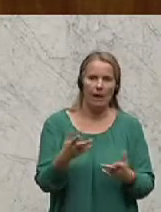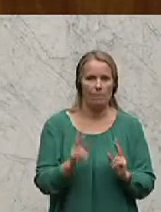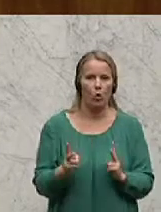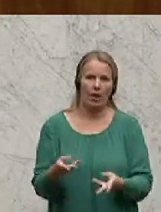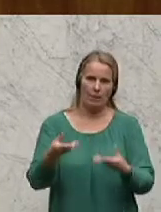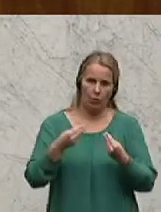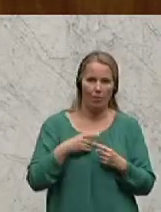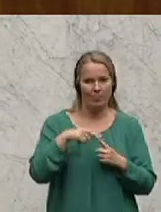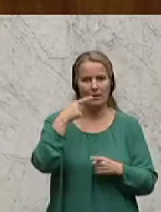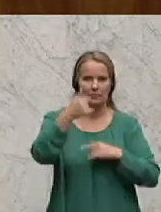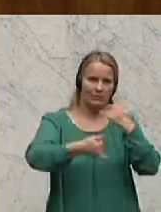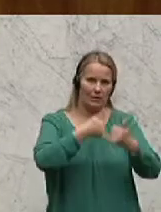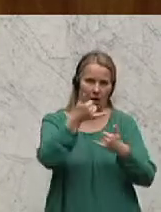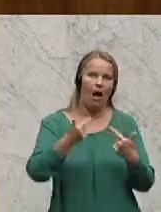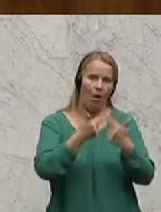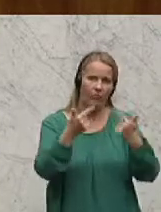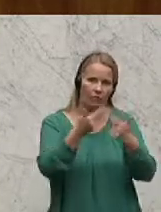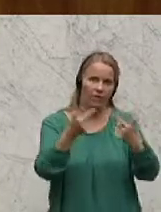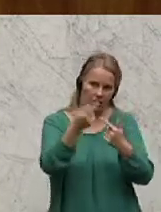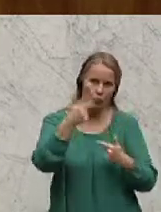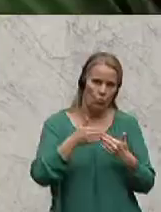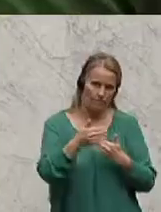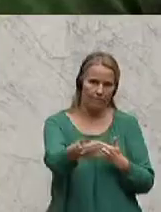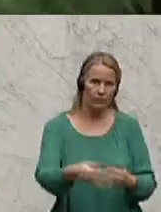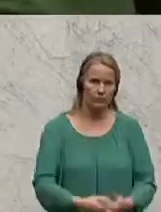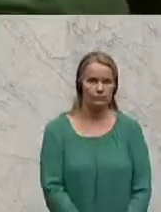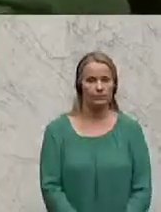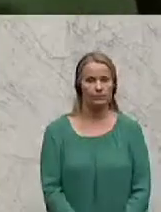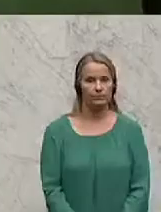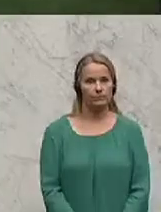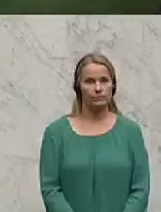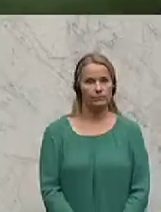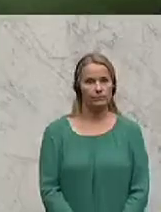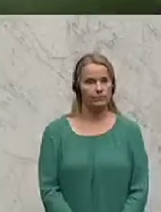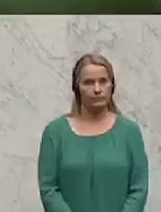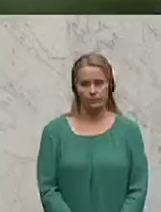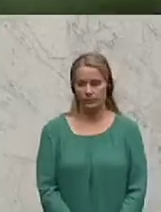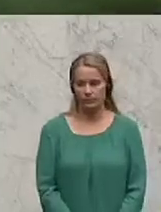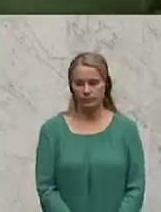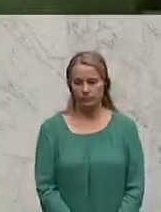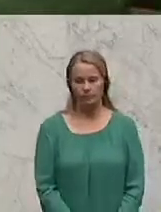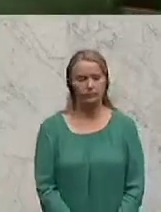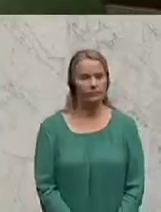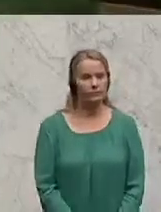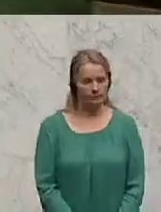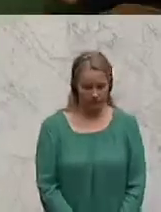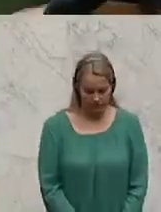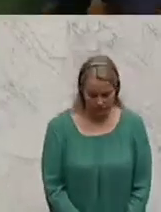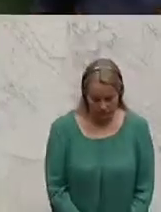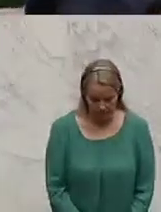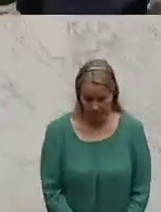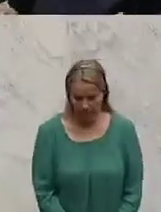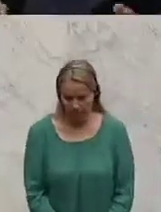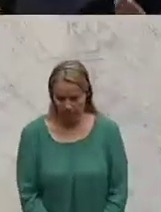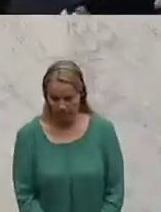haben, dass wir in den nächsten Jahren diese Aufklärung durchführen werden. Es sei ungerecht, nur einen Teil der Gläubiger zufriedenzustellen, betont